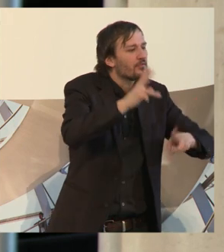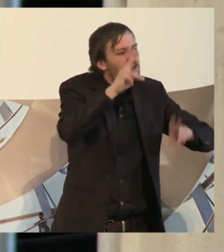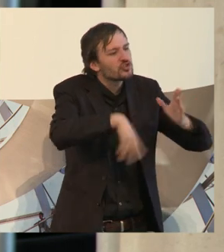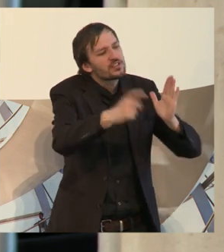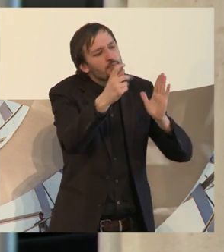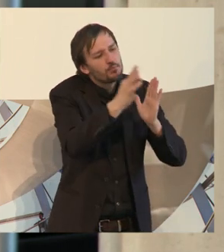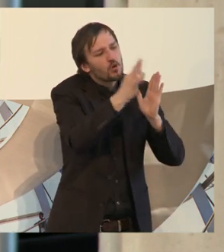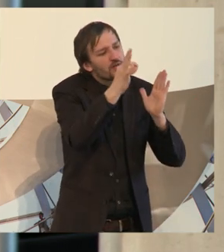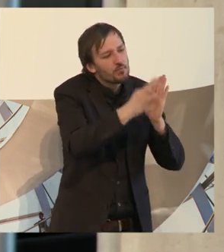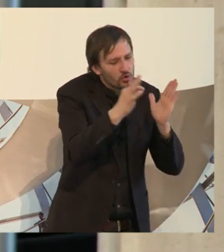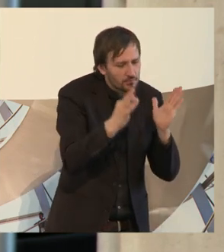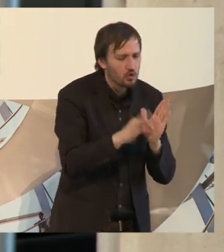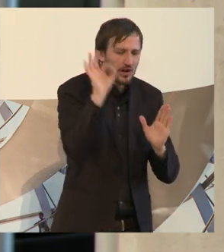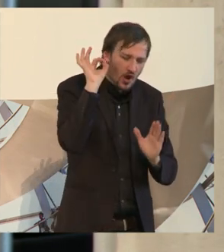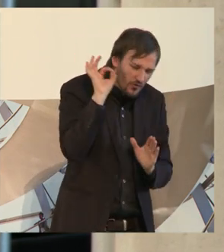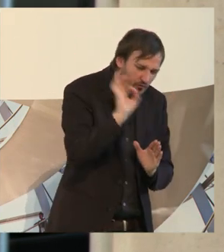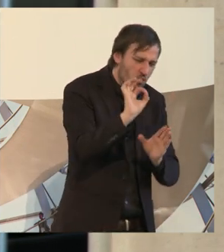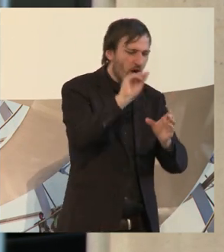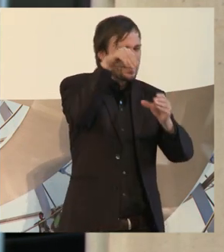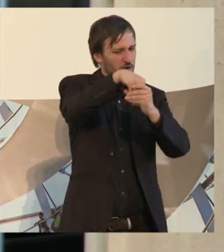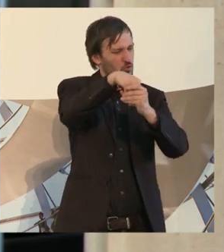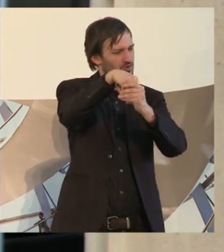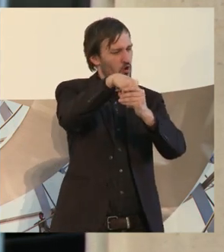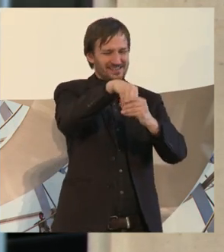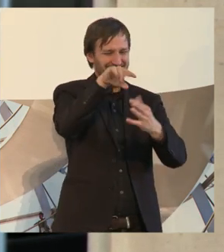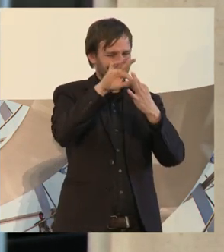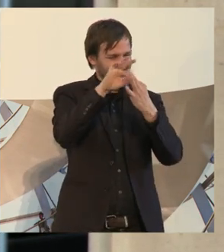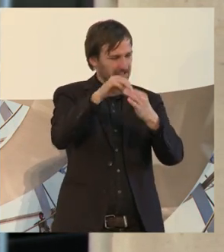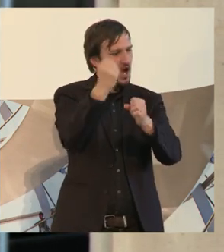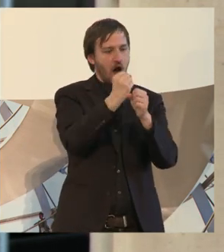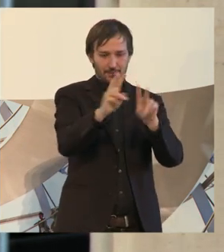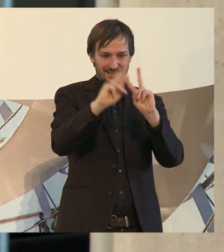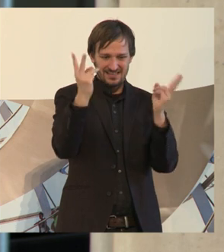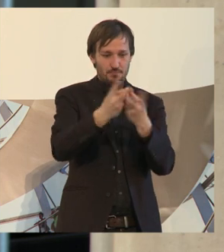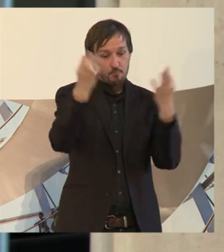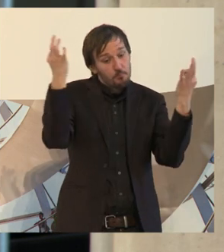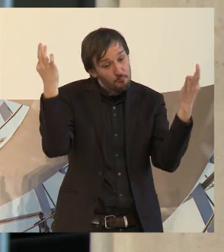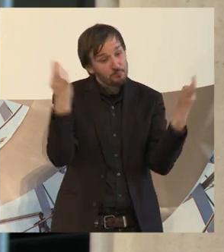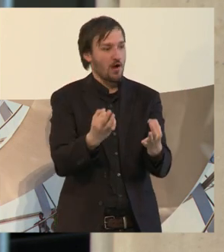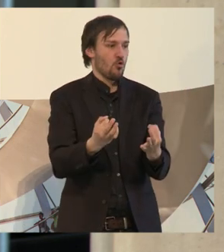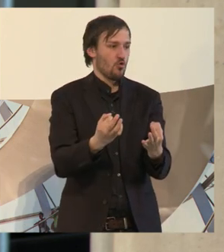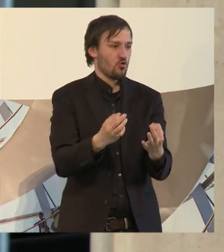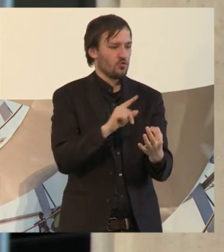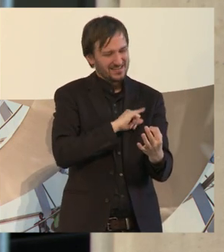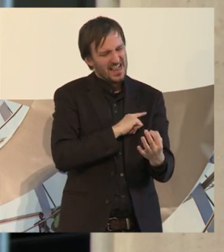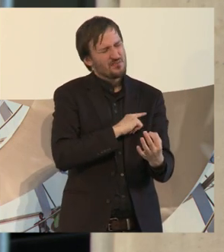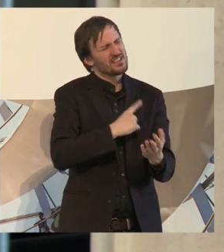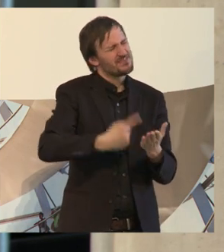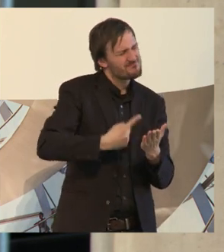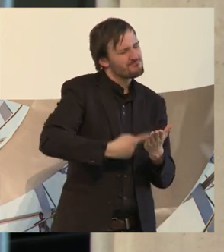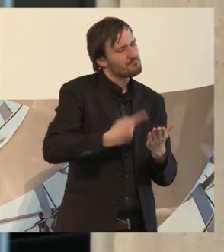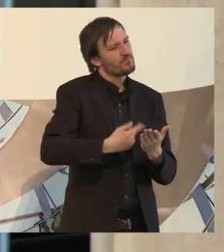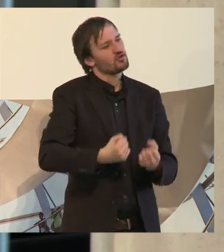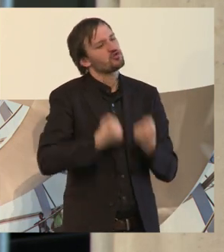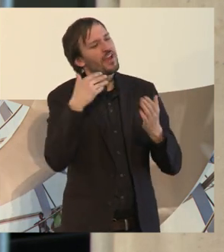für eine inklusive Arbeitswelt benötigen, die ich für die Schwerbehördenvertretung so vehement einfordere,